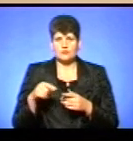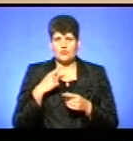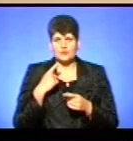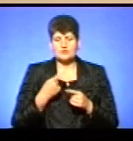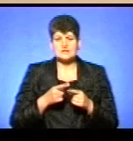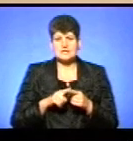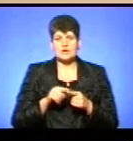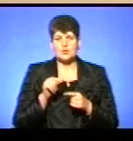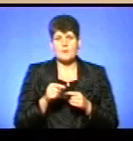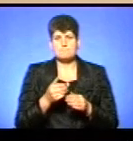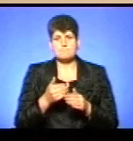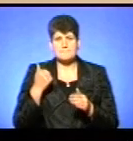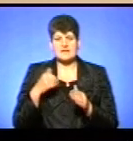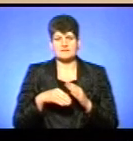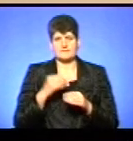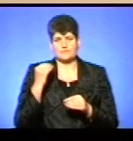передвиборчий трук?